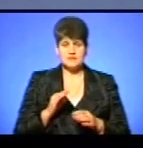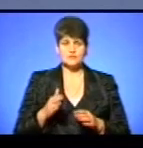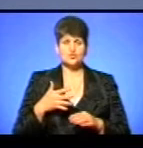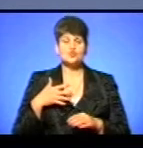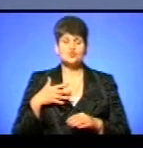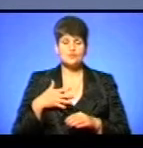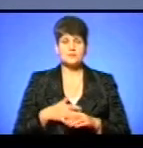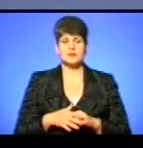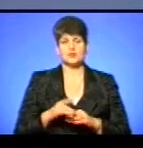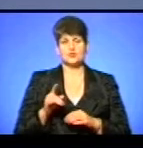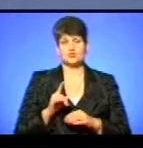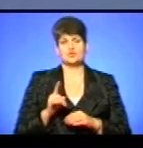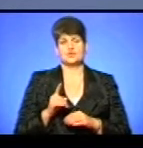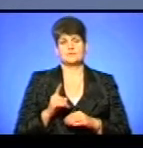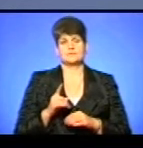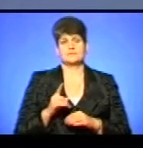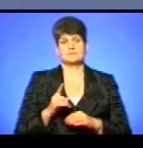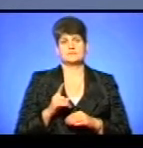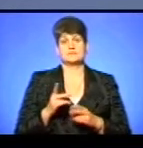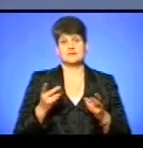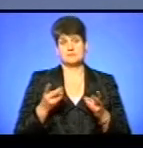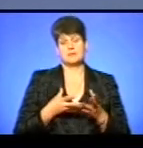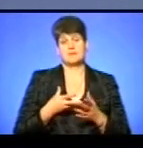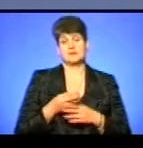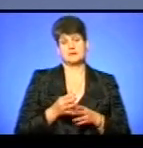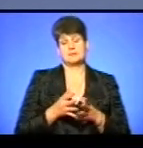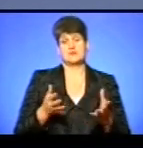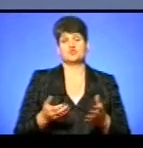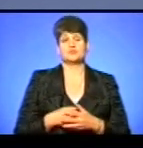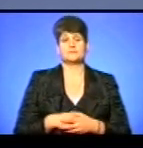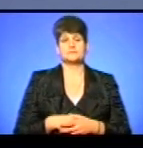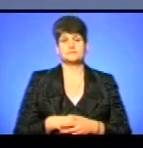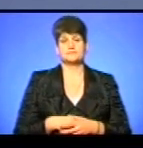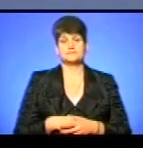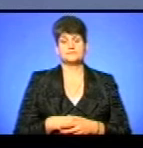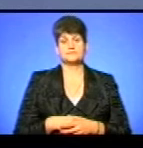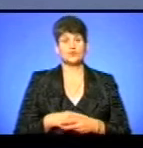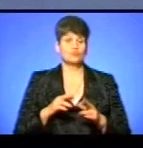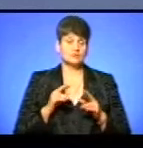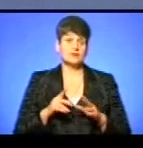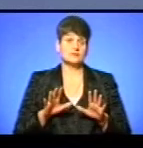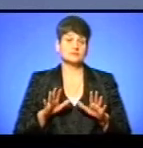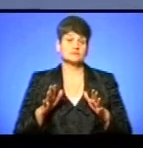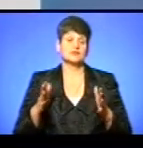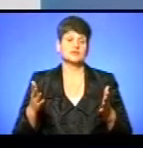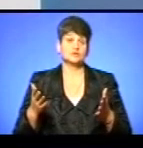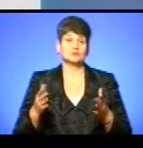зрозуміло, що доведеться їм платити більше. Ну, так якось вийшло, що ми більше